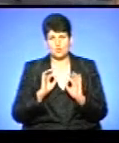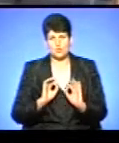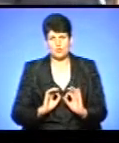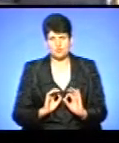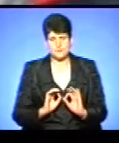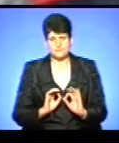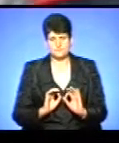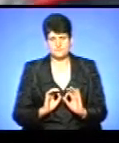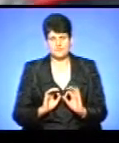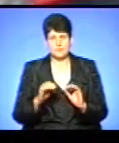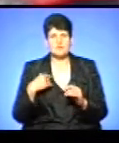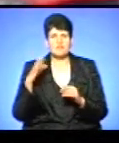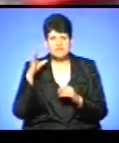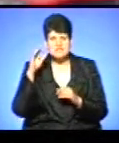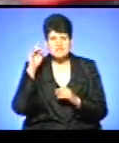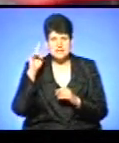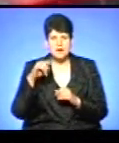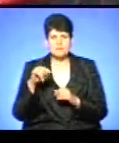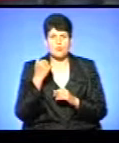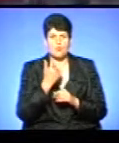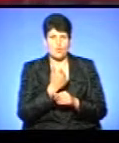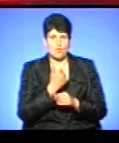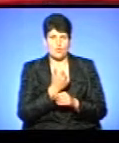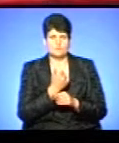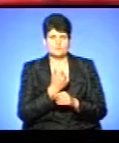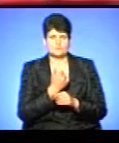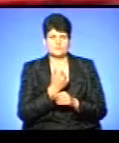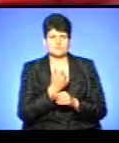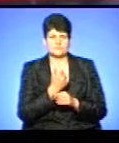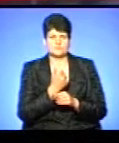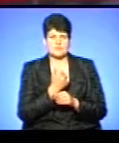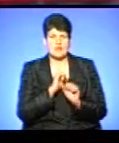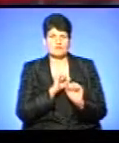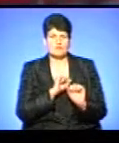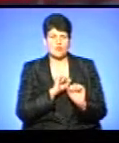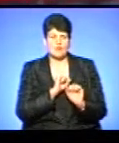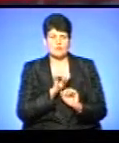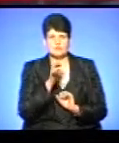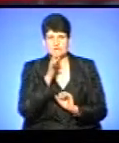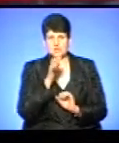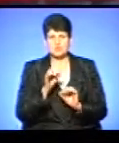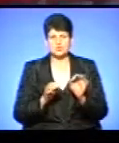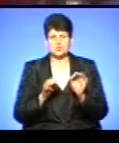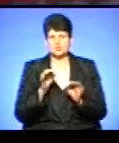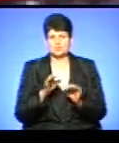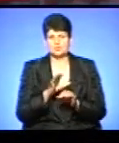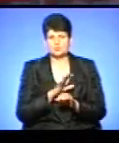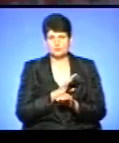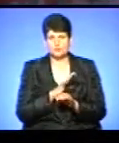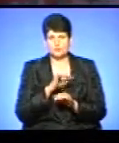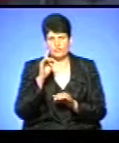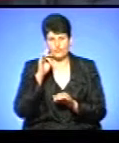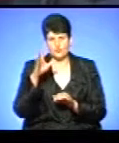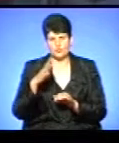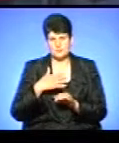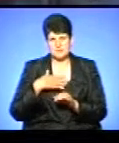Як ми всі знаємо, його адвокатом на час судового процесу був відомий